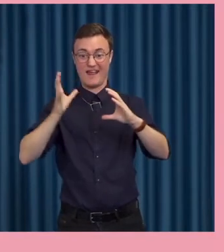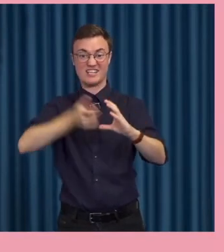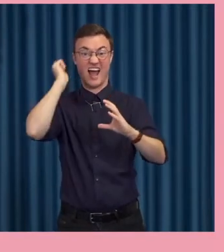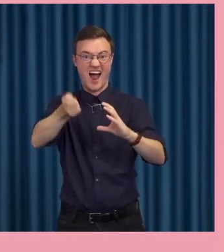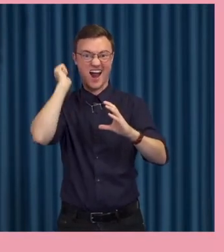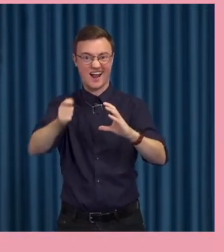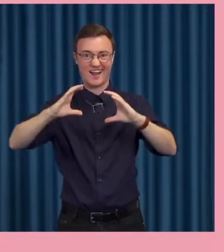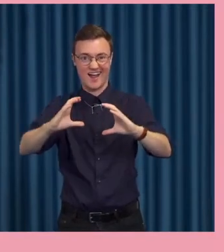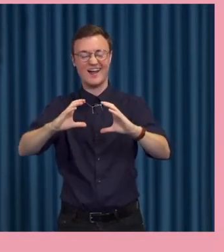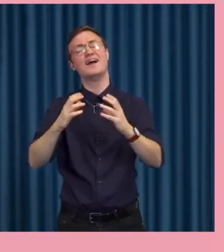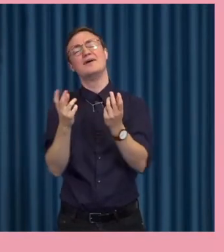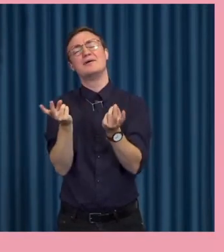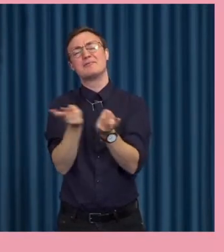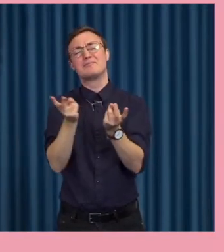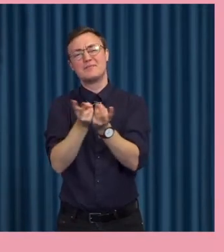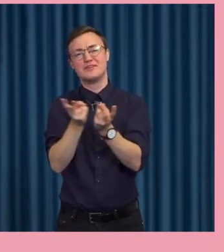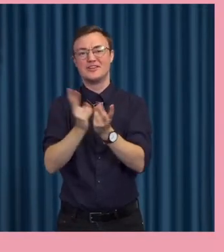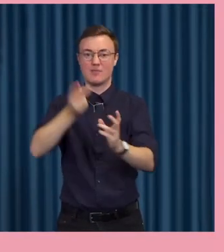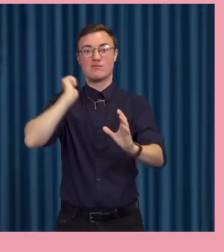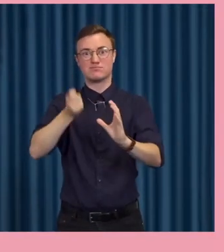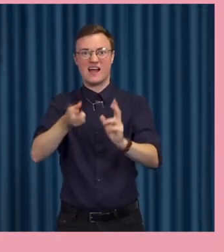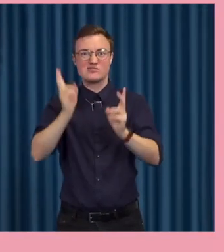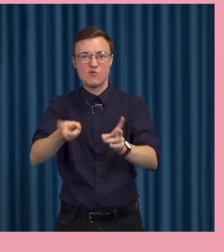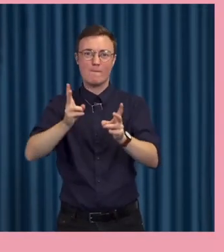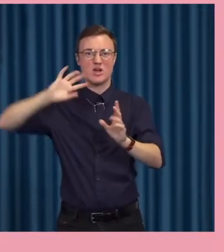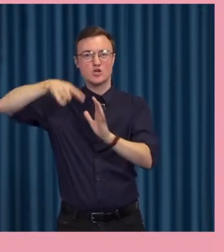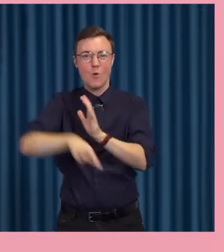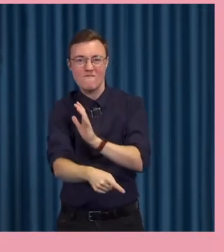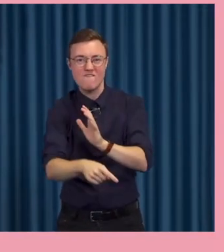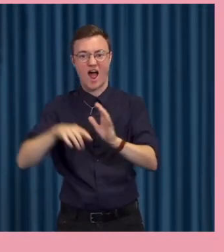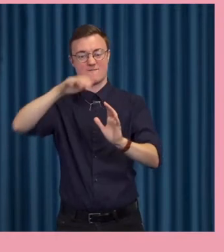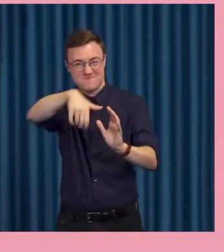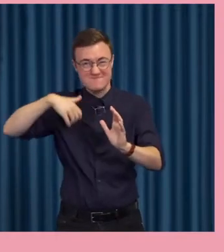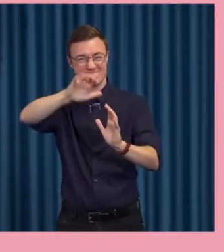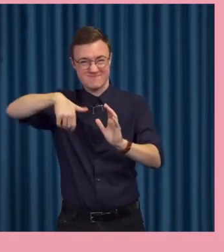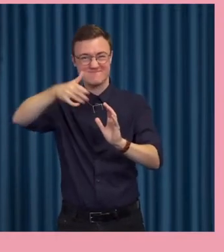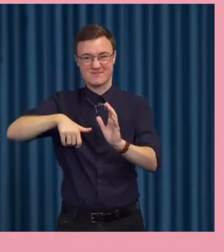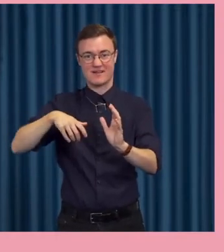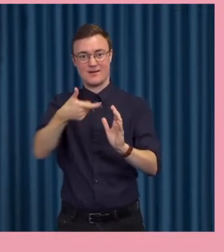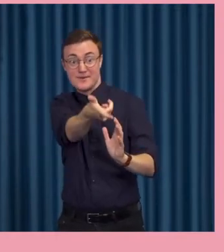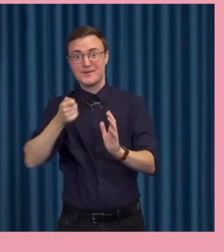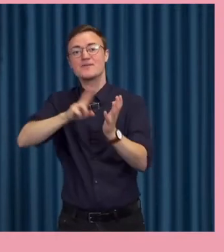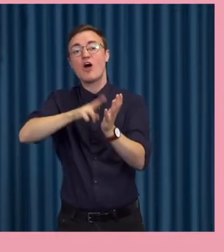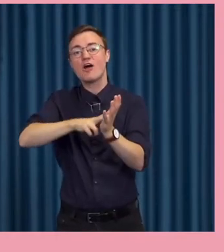som också betyder att man utvinner eller minar data och kommersiellt lyckas